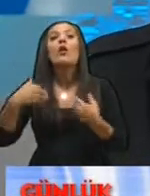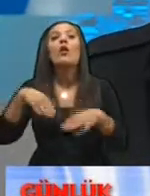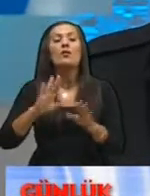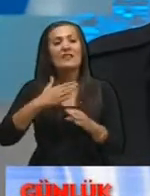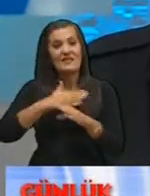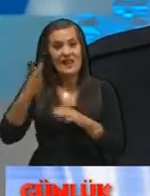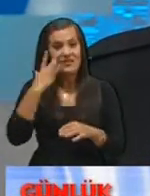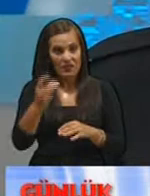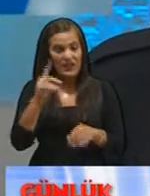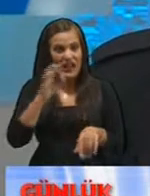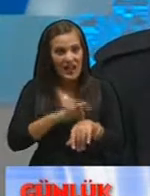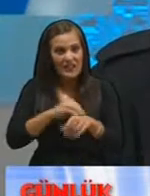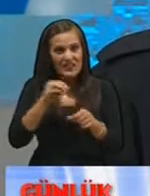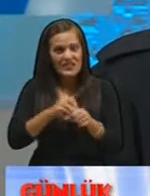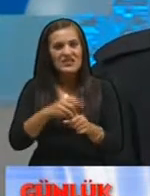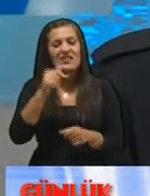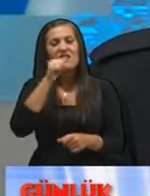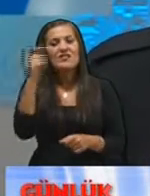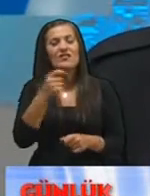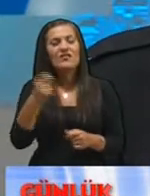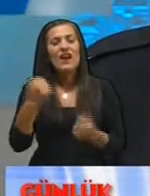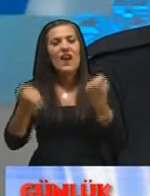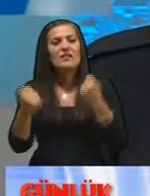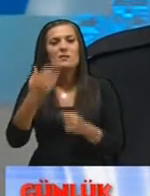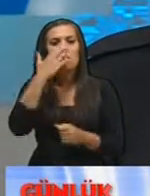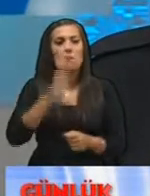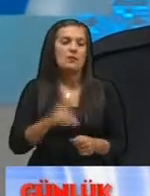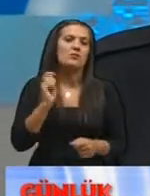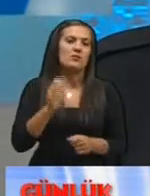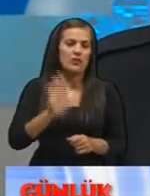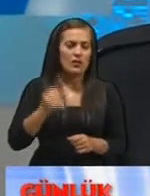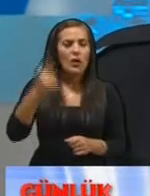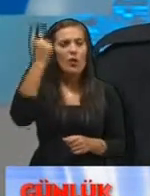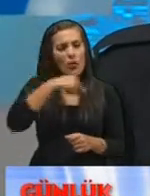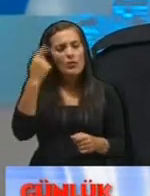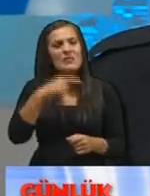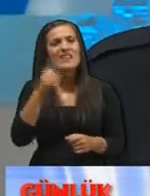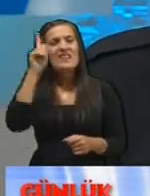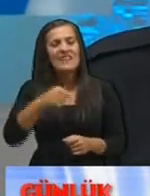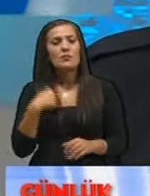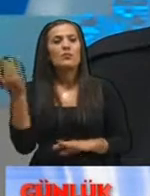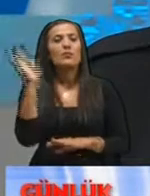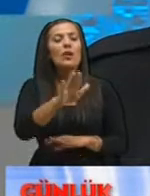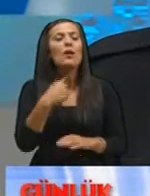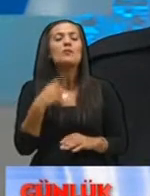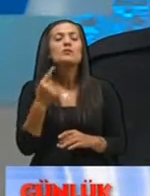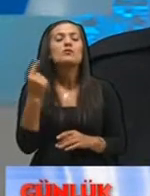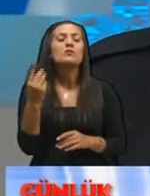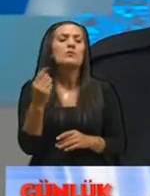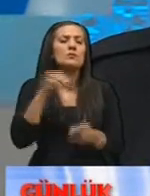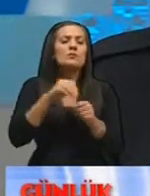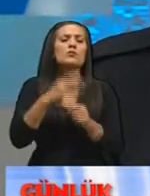geç fark ettiğiniz anda itfaiye araçlarını beklemek zorunda kalıyorsunuz o yüzden ilk müdahale bizim için çok önemli